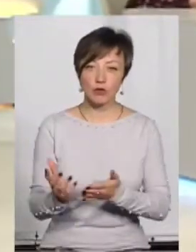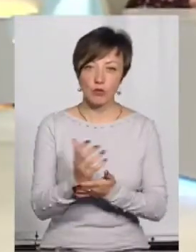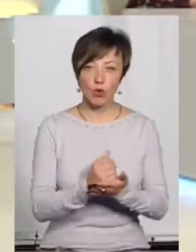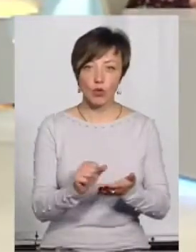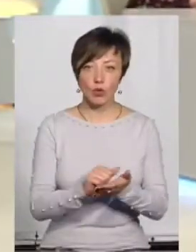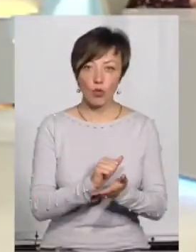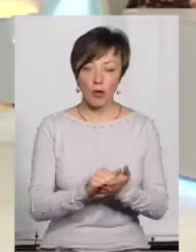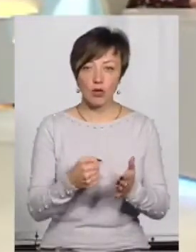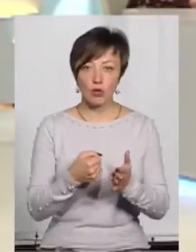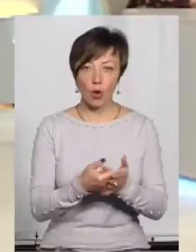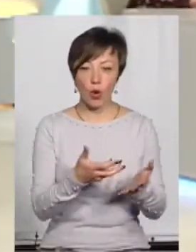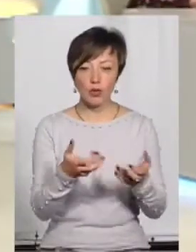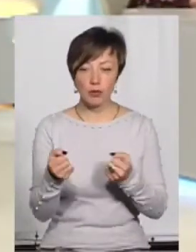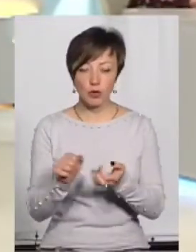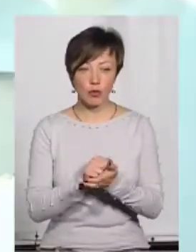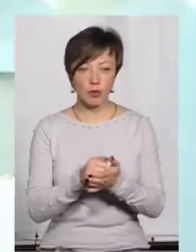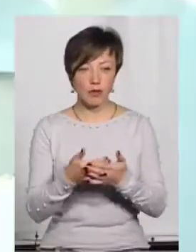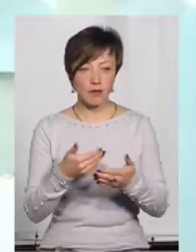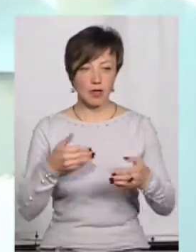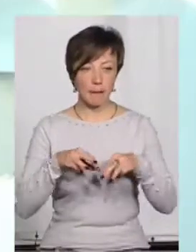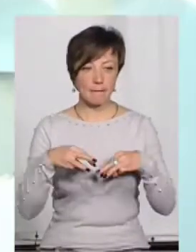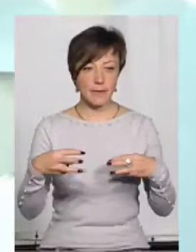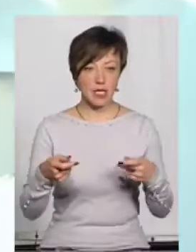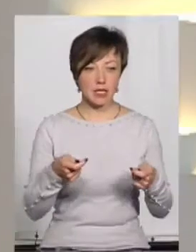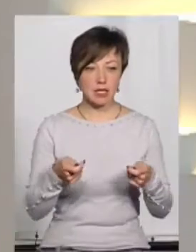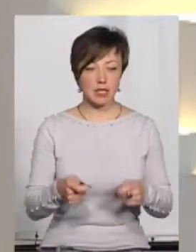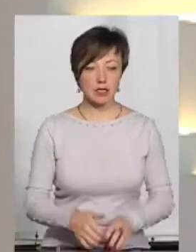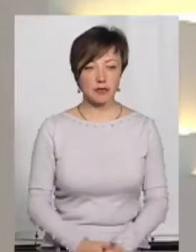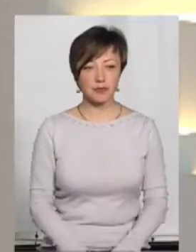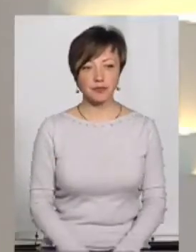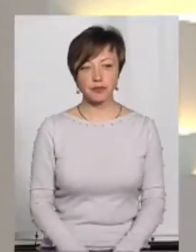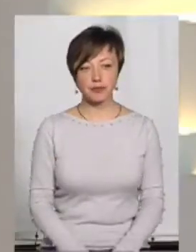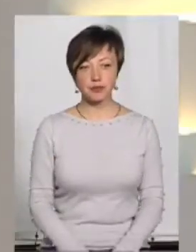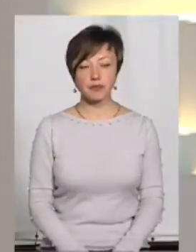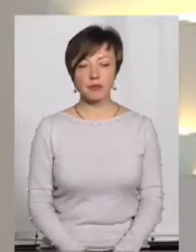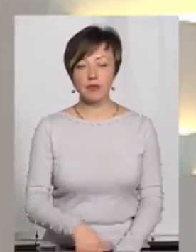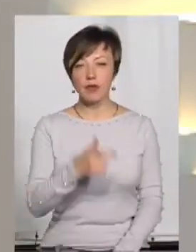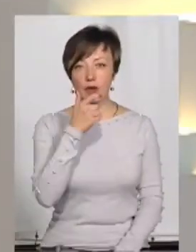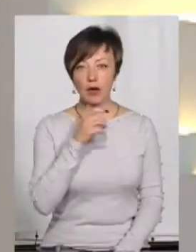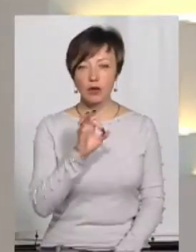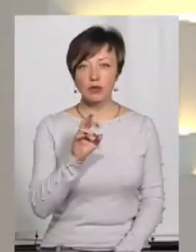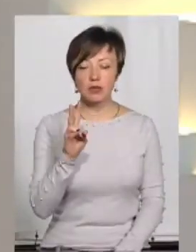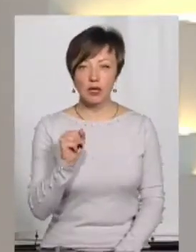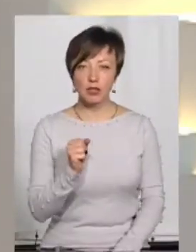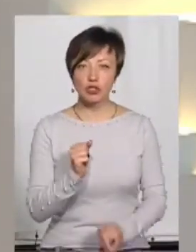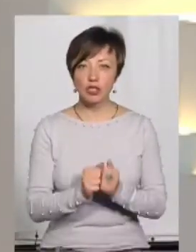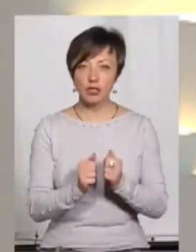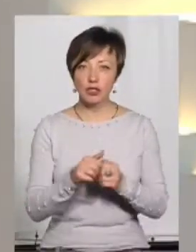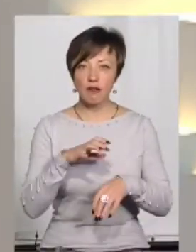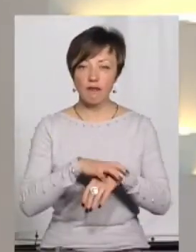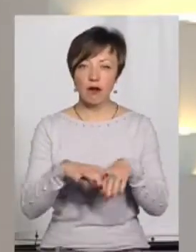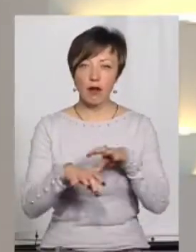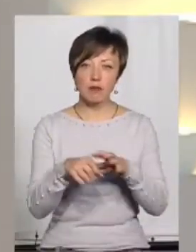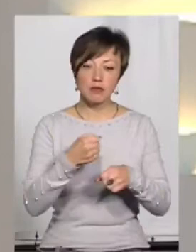документів до отримання вже документів від міністерства. Пані Оксано, от частіше у рабство потрапляють люди із